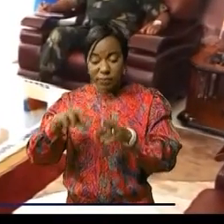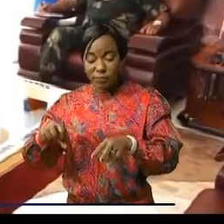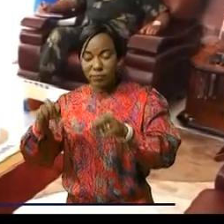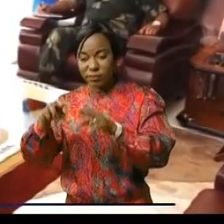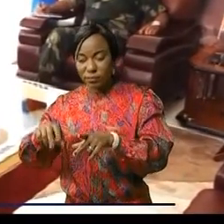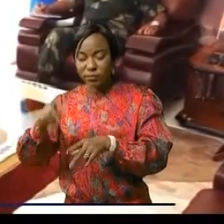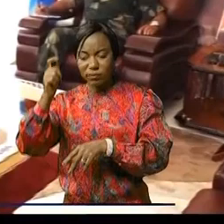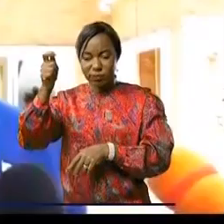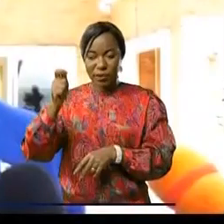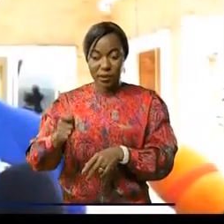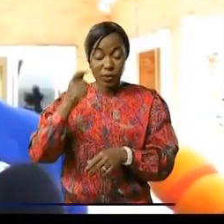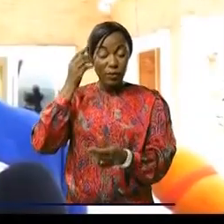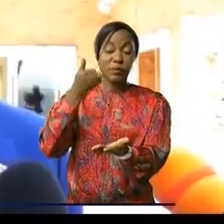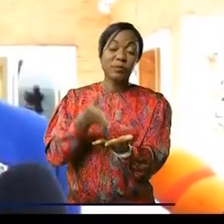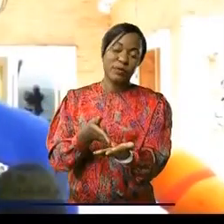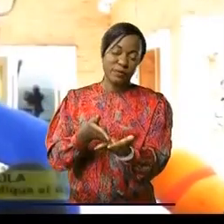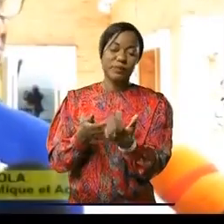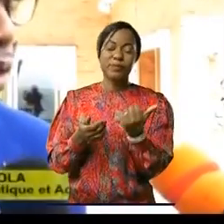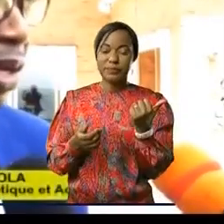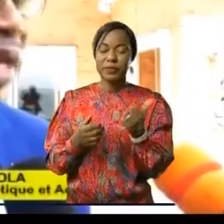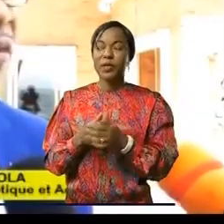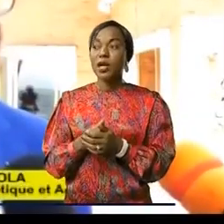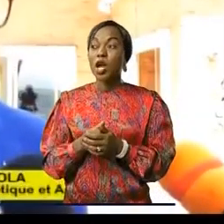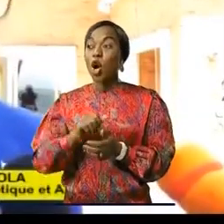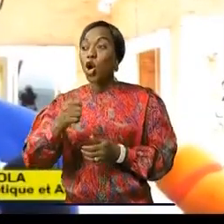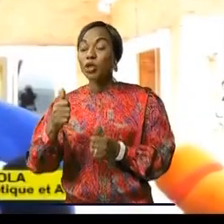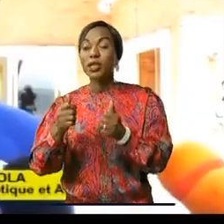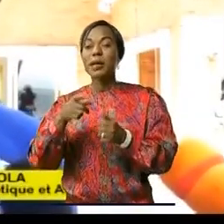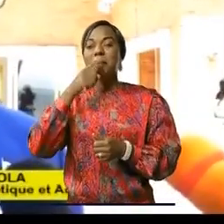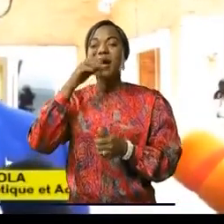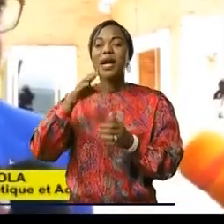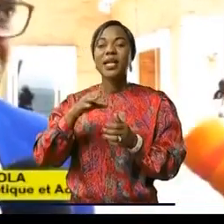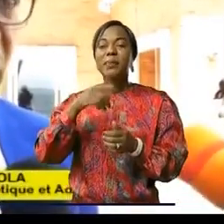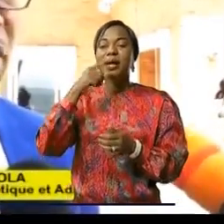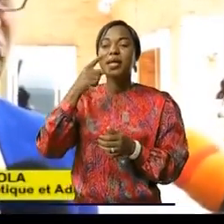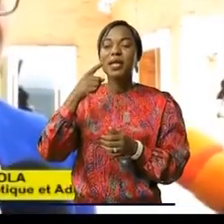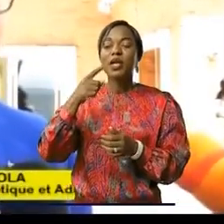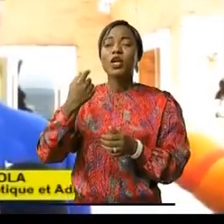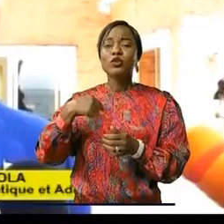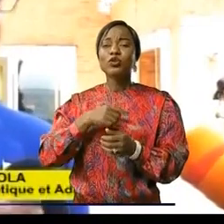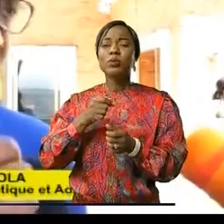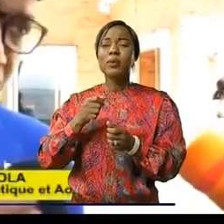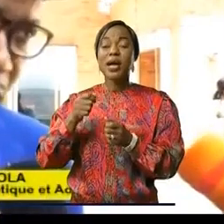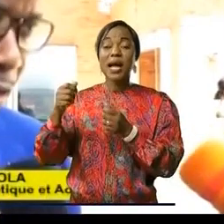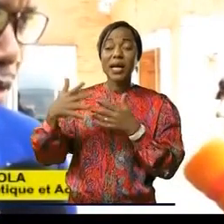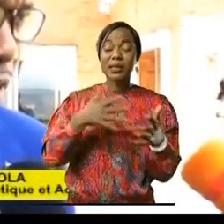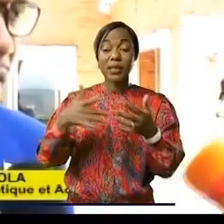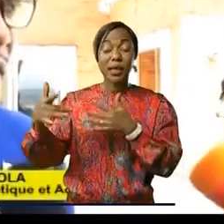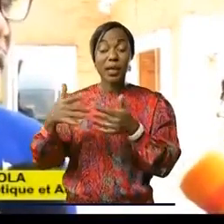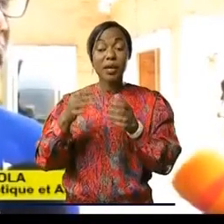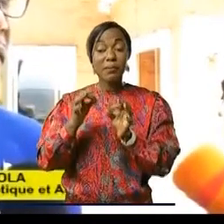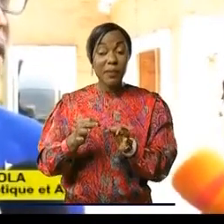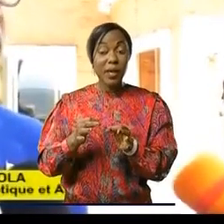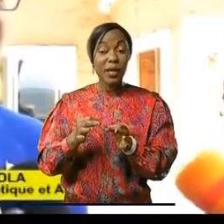désormais ses preuves. Les autres parlaient qu'on était en guerre mais ils ne l'avaient jamais fait. Mais voilà, le chef de l'état a pris ses responsabilités.